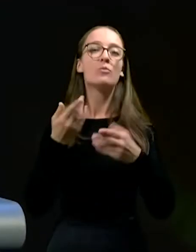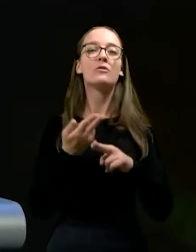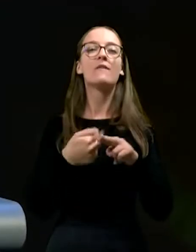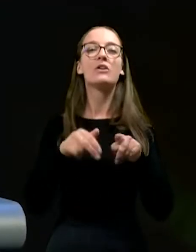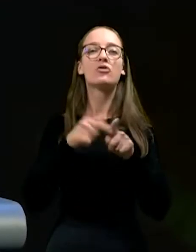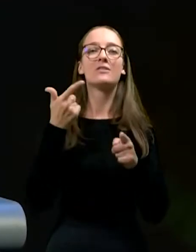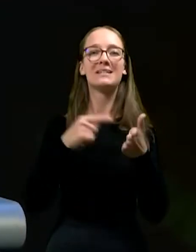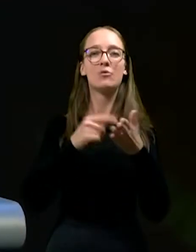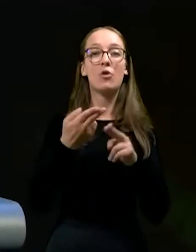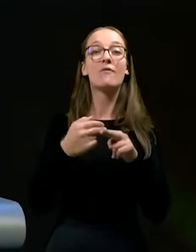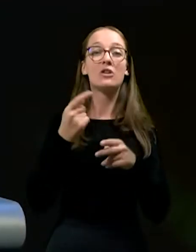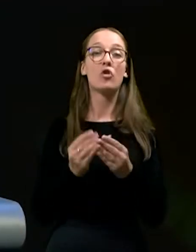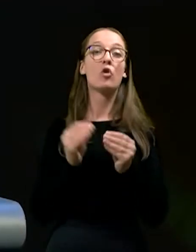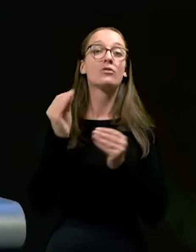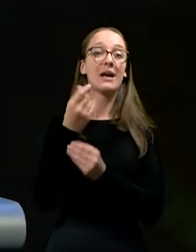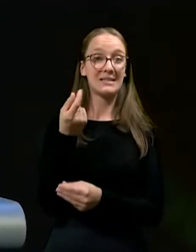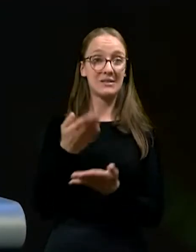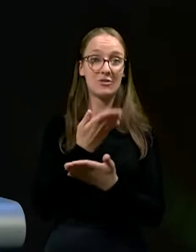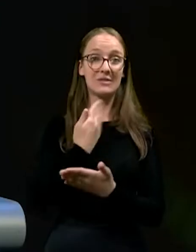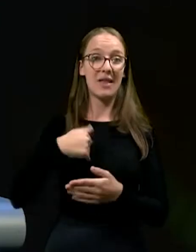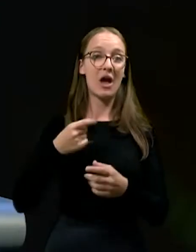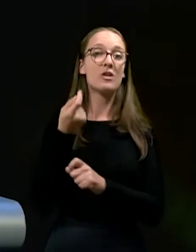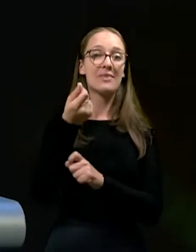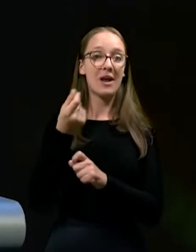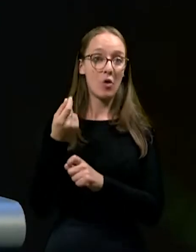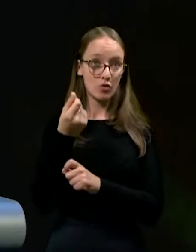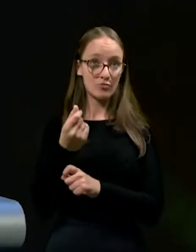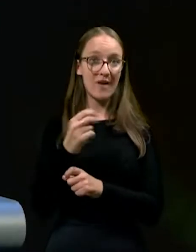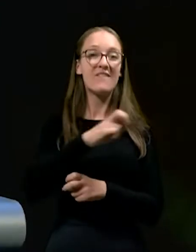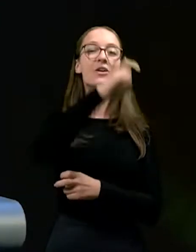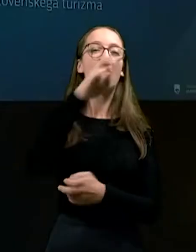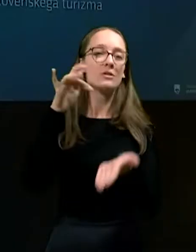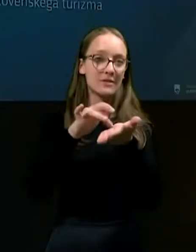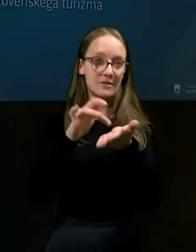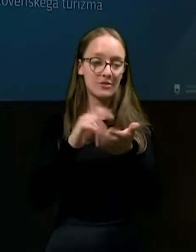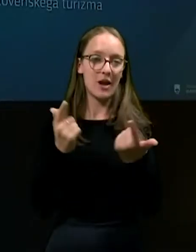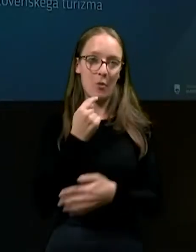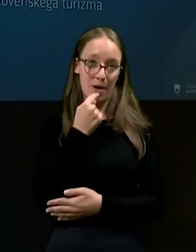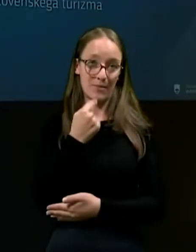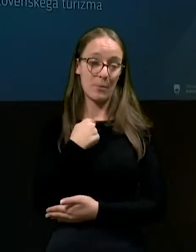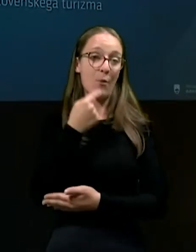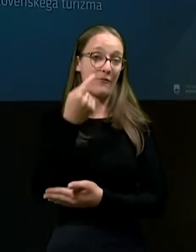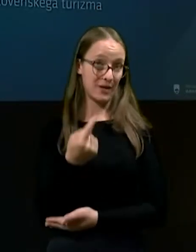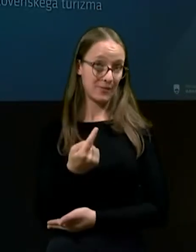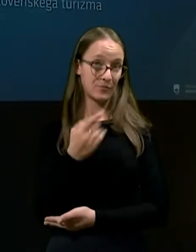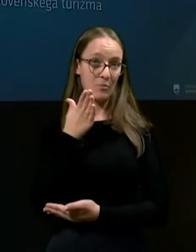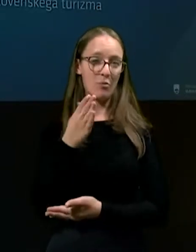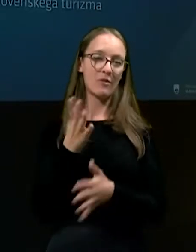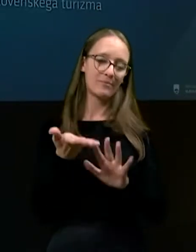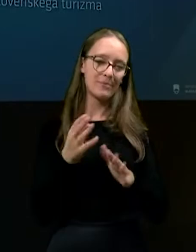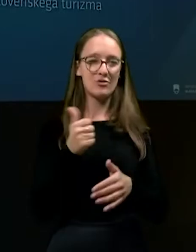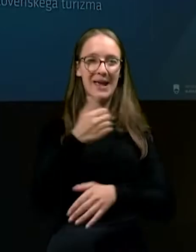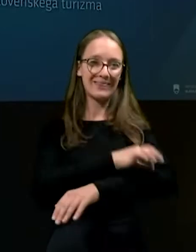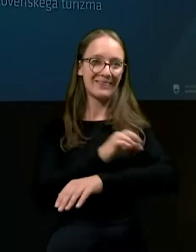20 milijonov več dodatnih sredstv za naše naložbe v Gorska središča. Lahko pa povem, da bomo v roku dobrega